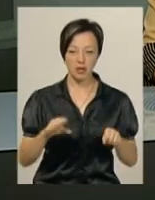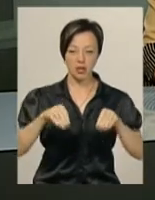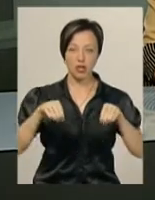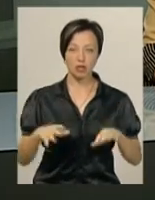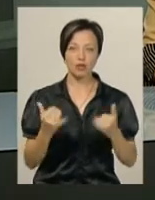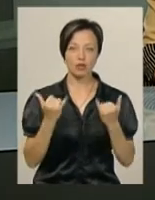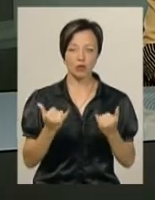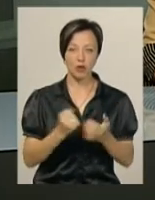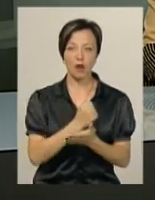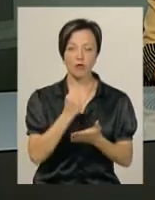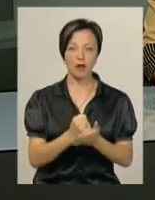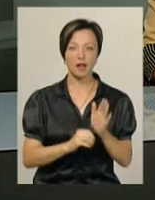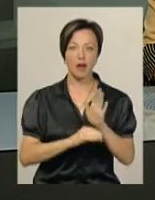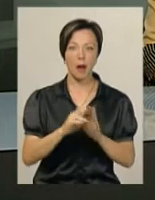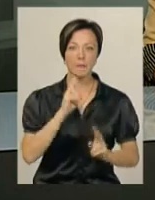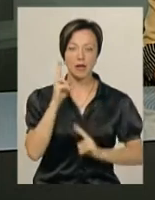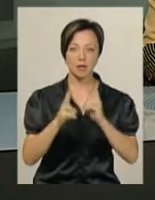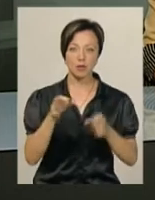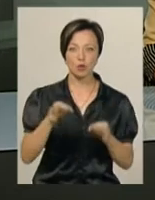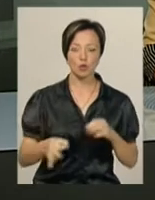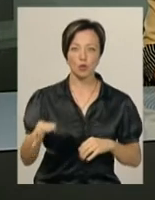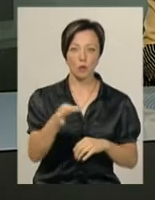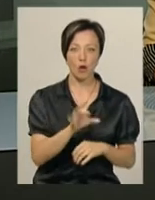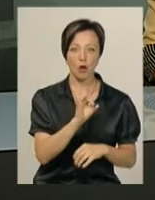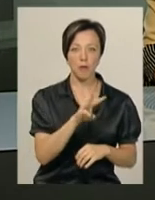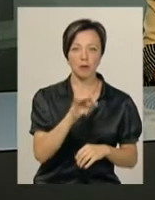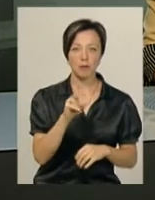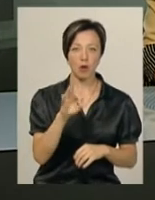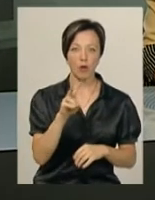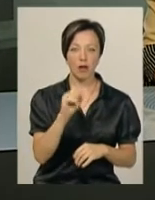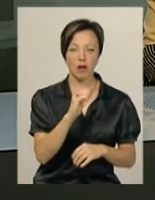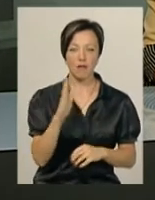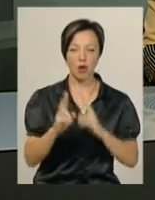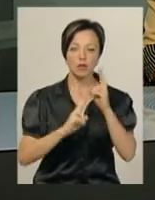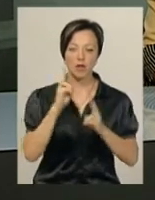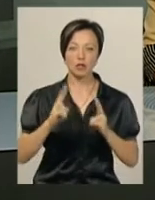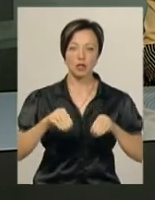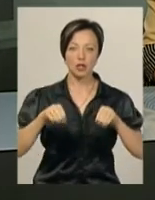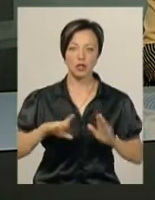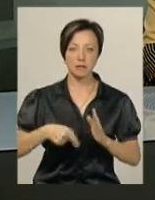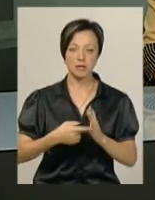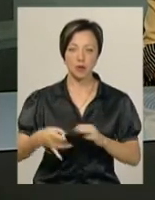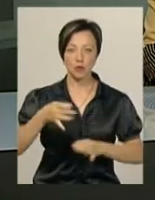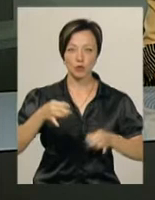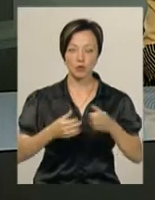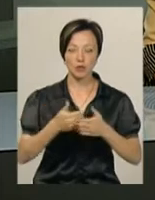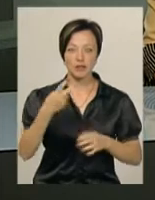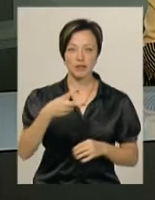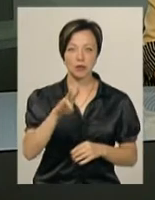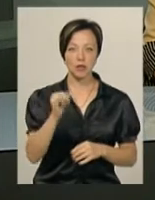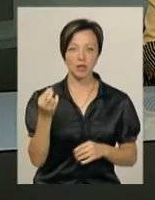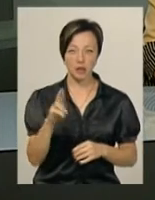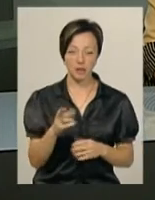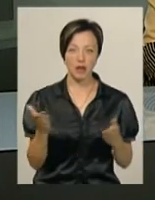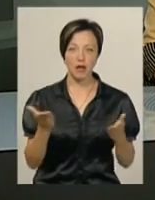рішення сьогодні ухвалив апеляційний суд області. Роман Миколаїв оскаржував рішення Хмельницького міськрайонного суду від 20 липня,